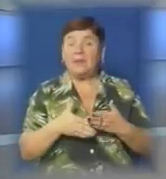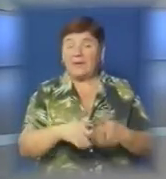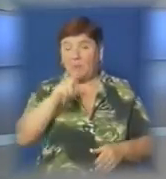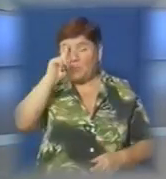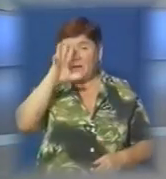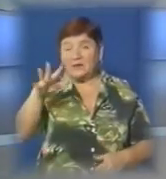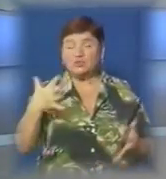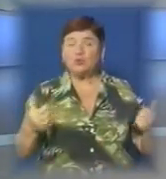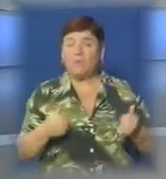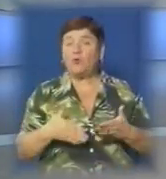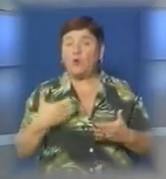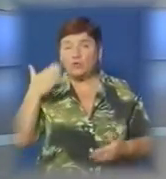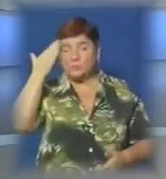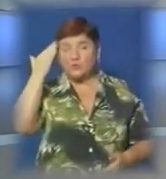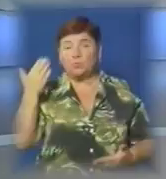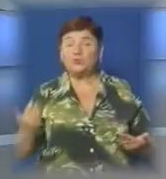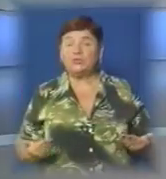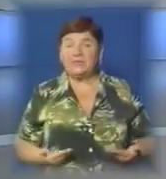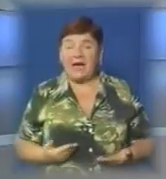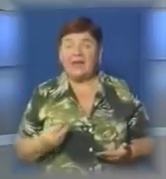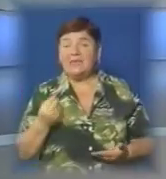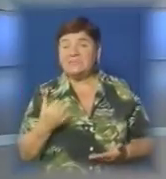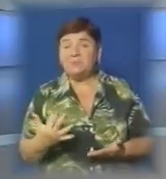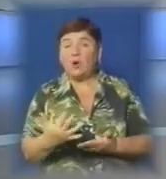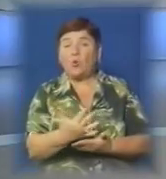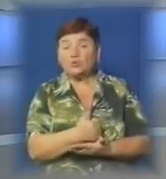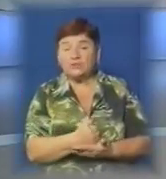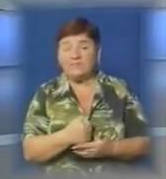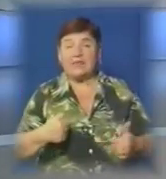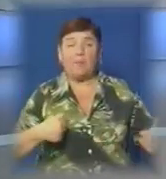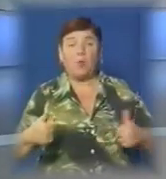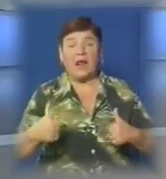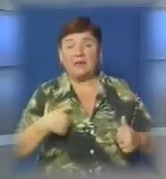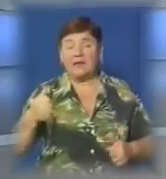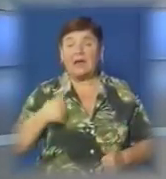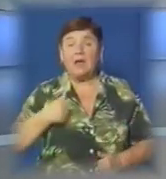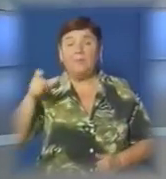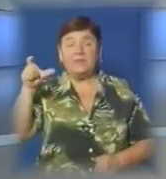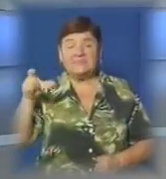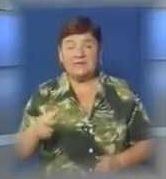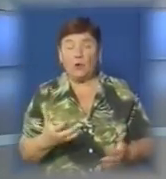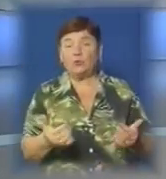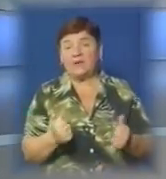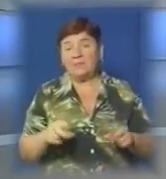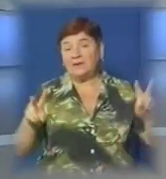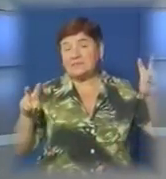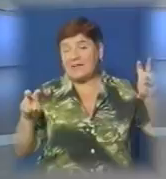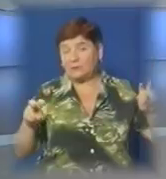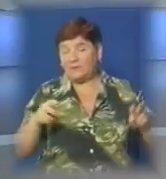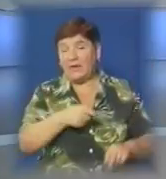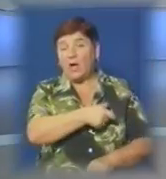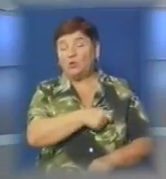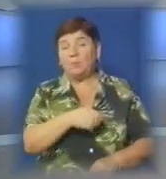популяризація здорового способу життя та збір коштів для поранених бійців. Кожен учасник марафону отримує стартовий номер та